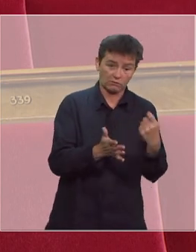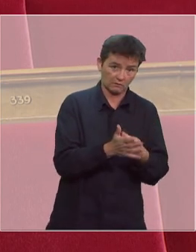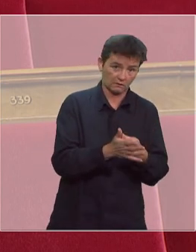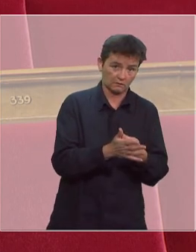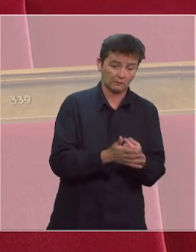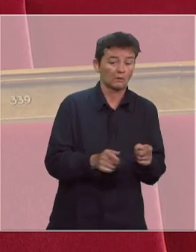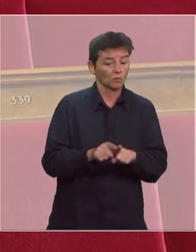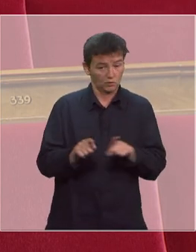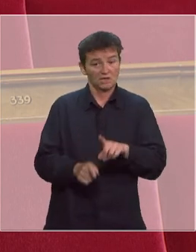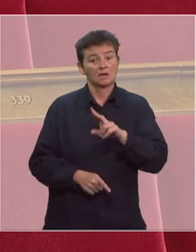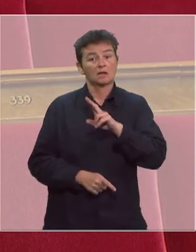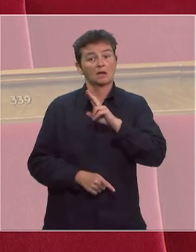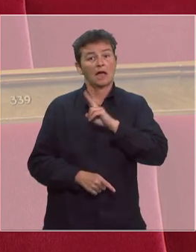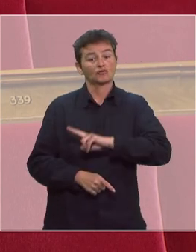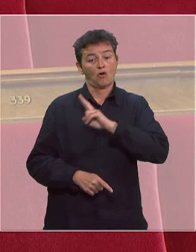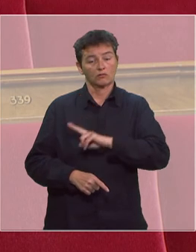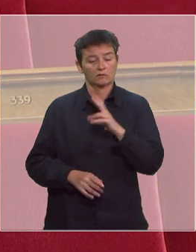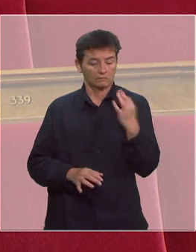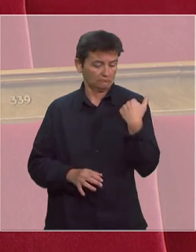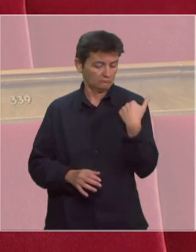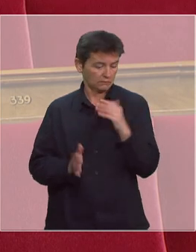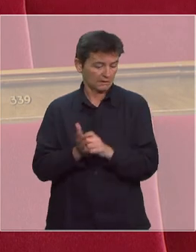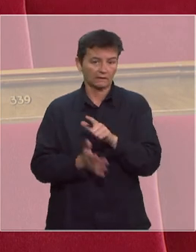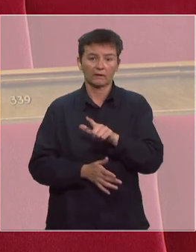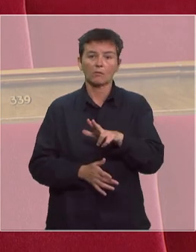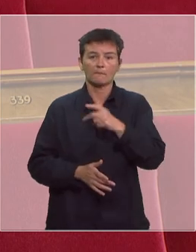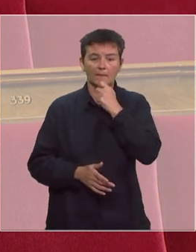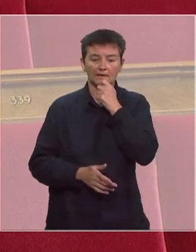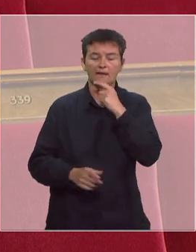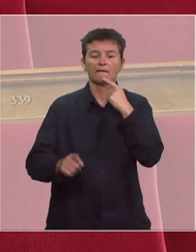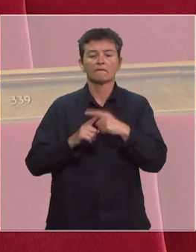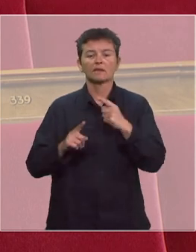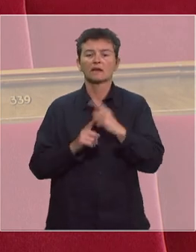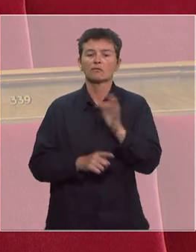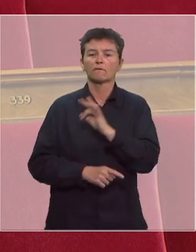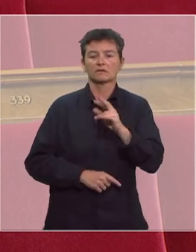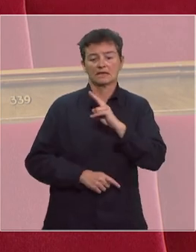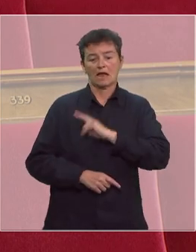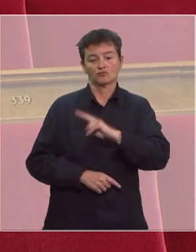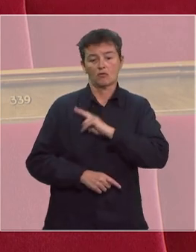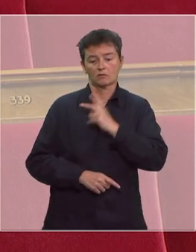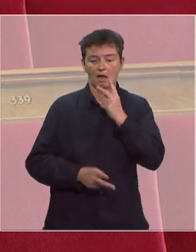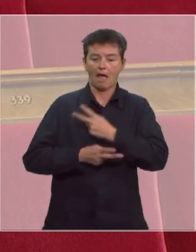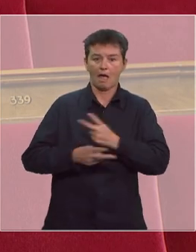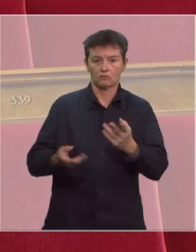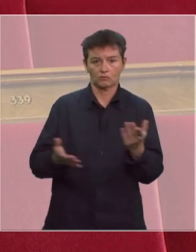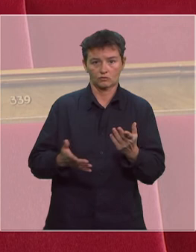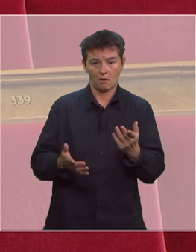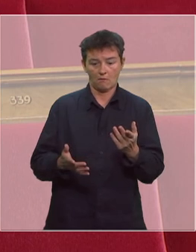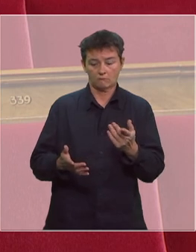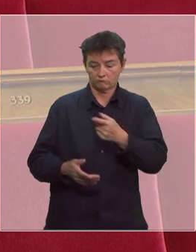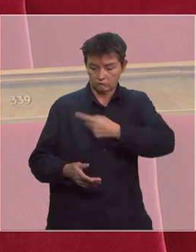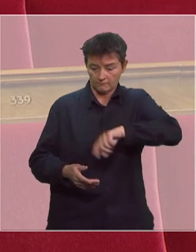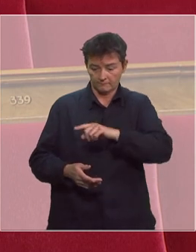aux assureurs. Ainsi, le 23 mars, la Fédération française des assurances a annoncé la participation de ses